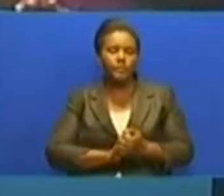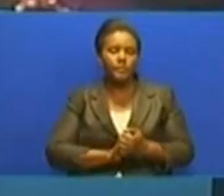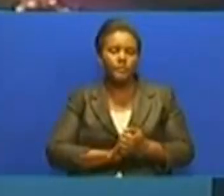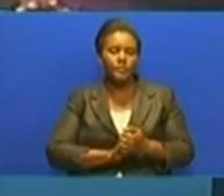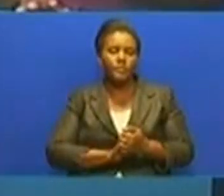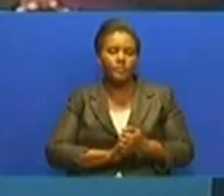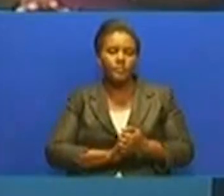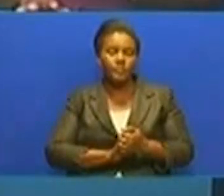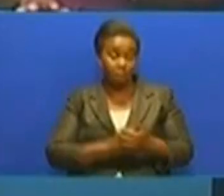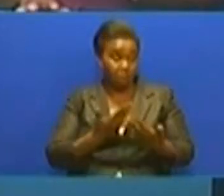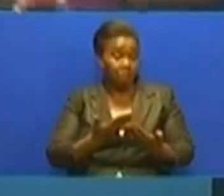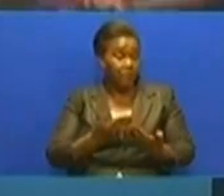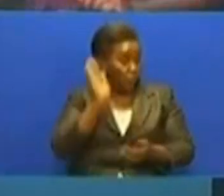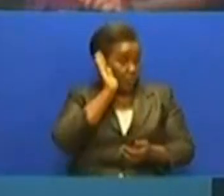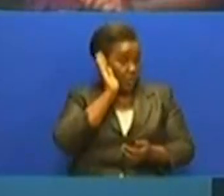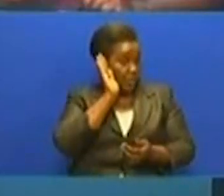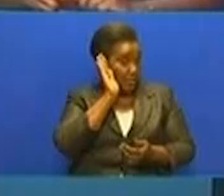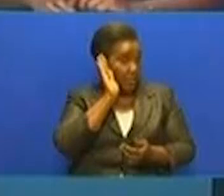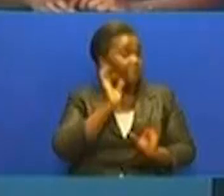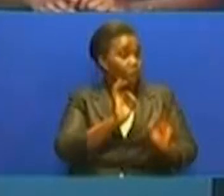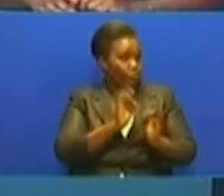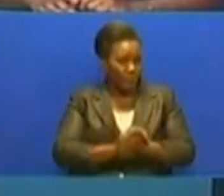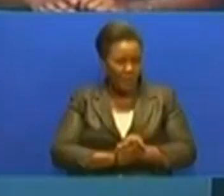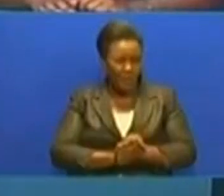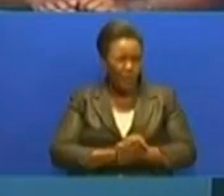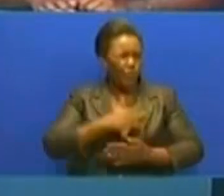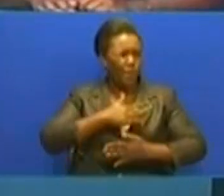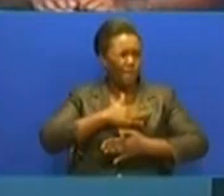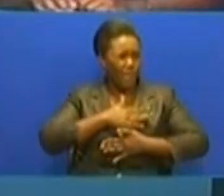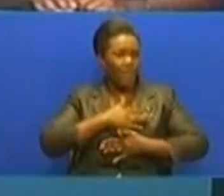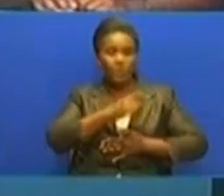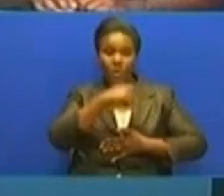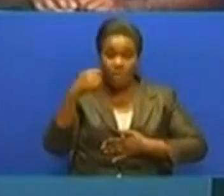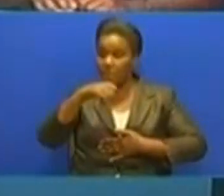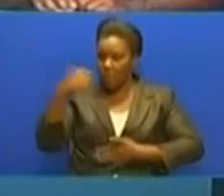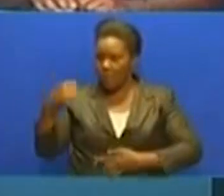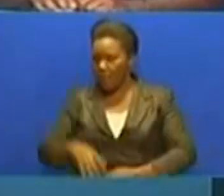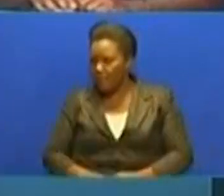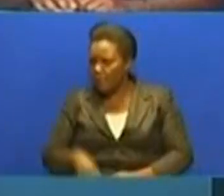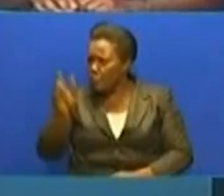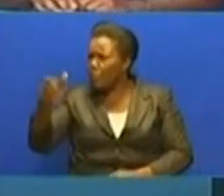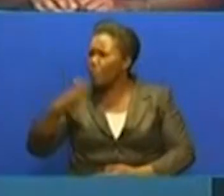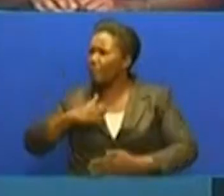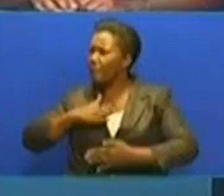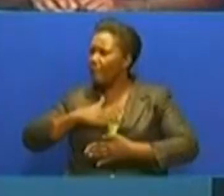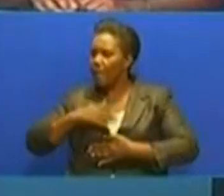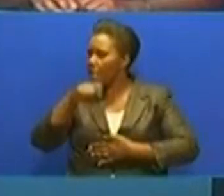salamu, wasikilize kwa makini, walaji wa nyama jindere salamu. le ya mia,